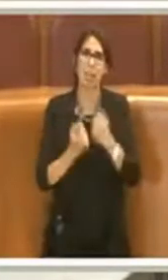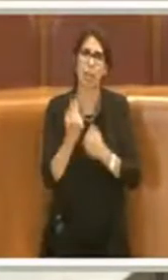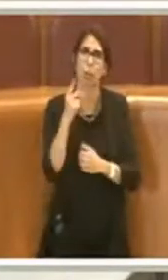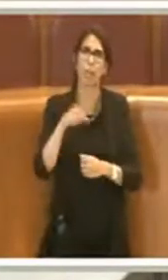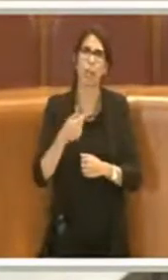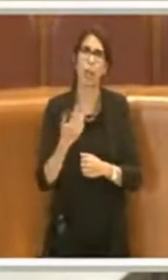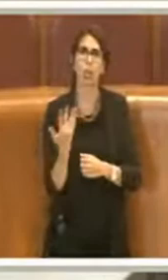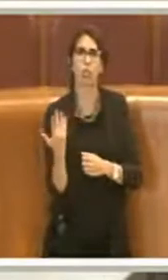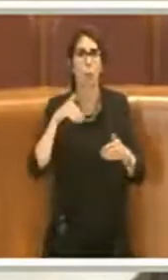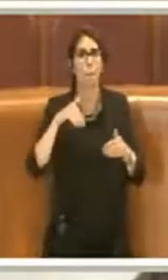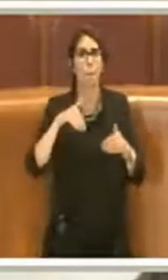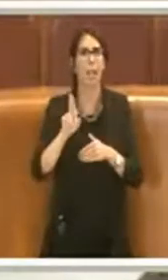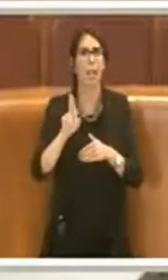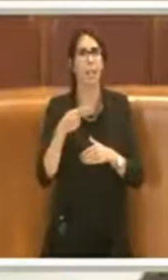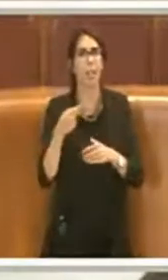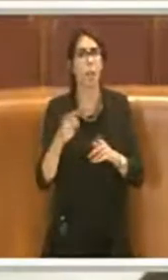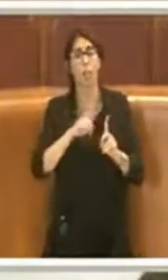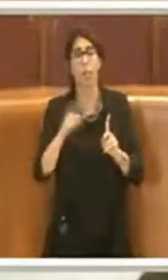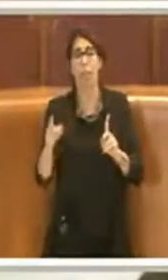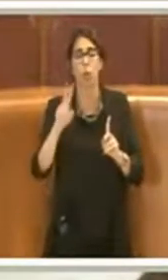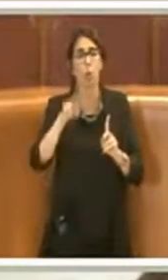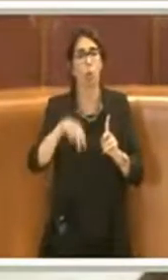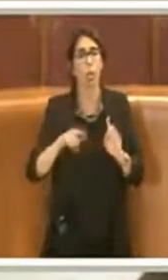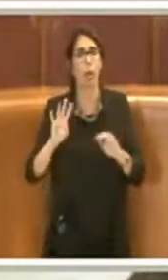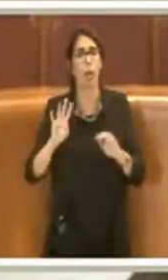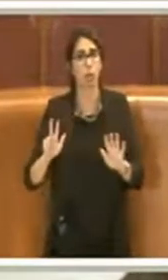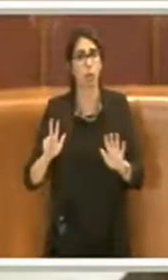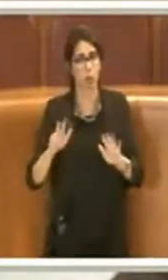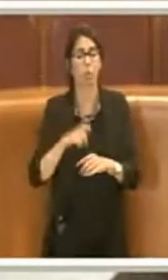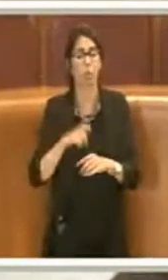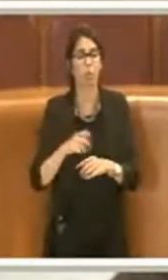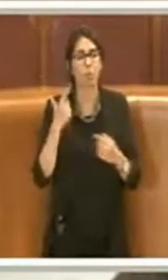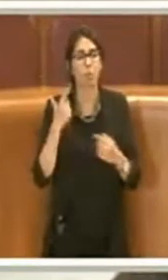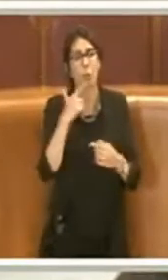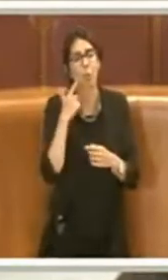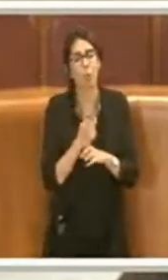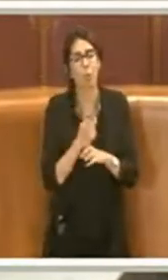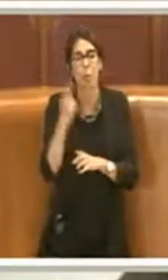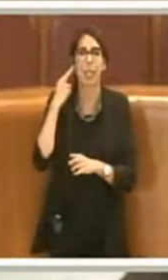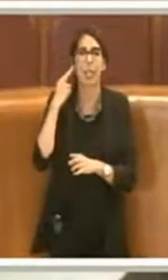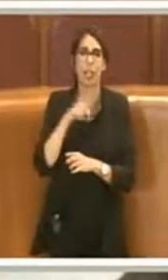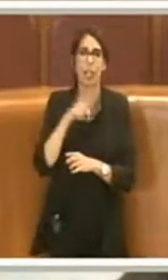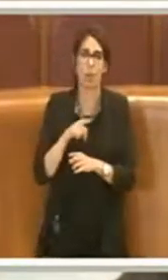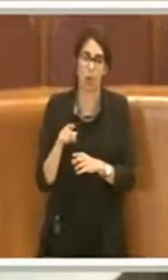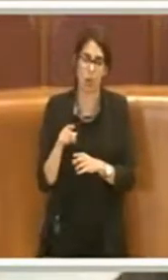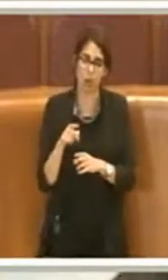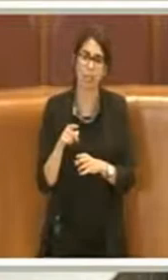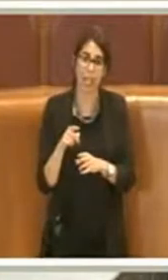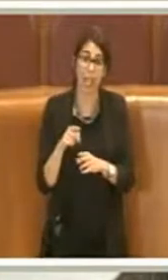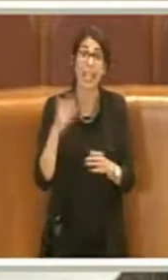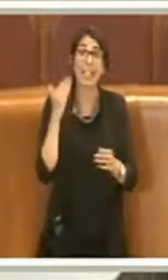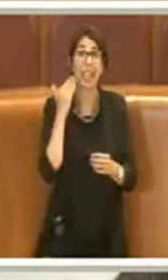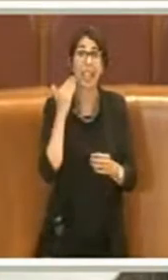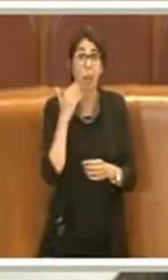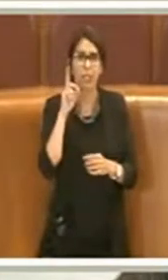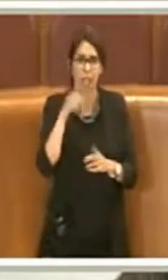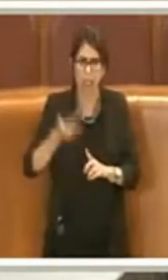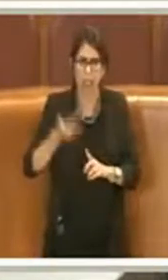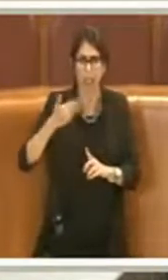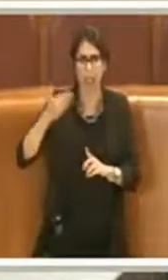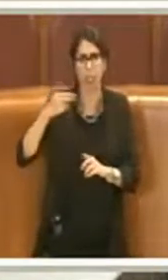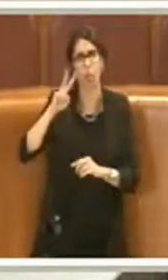2048, perché purtroppo lo dobbiamo ricordare, con i debiti ante 2008